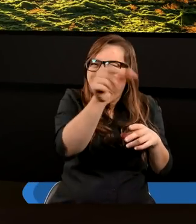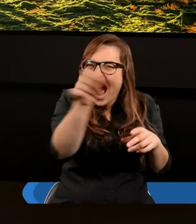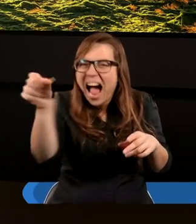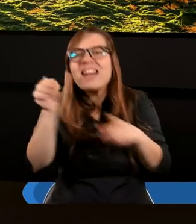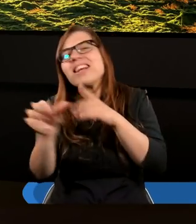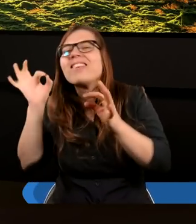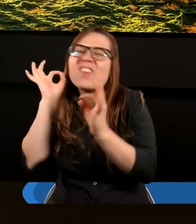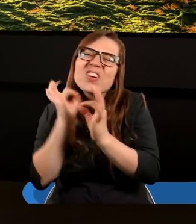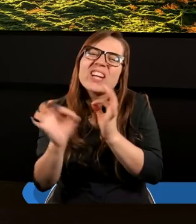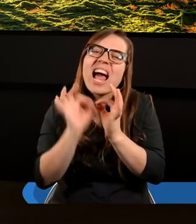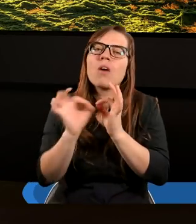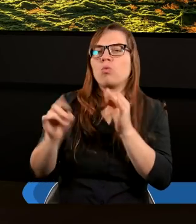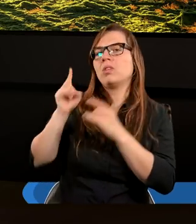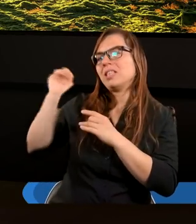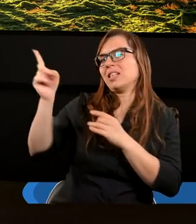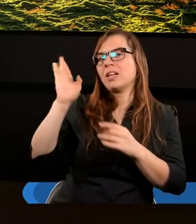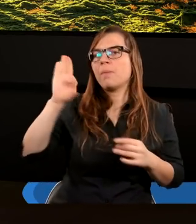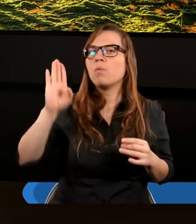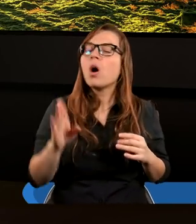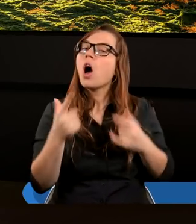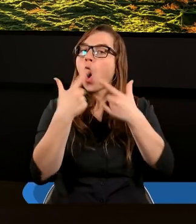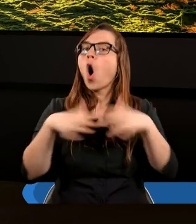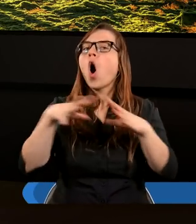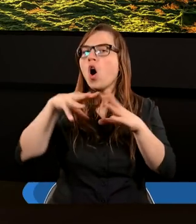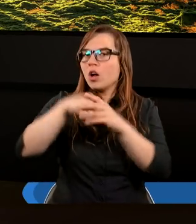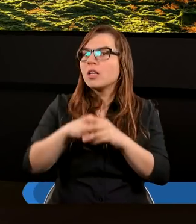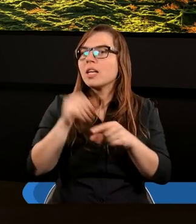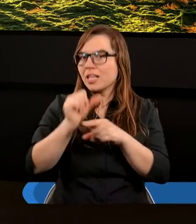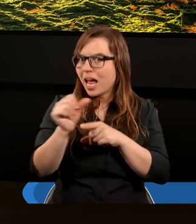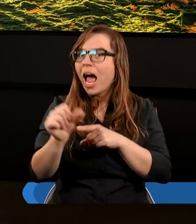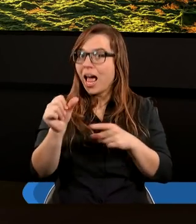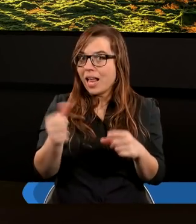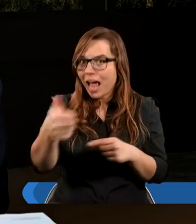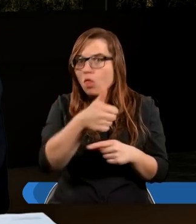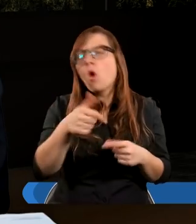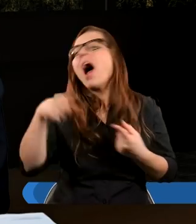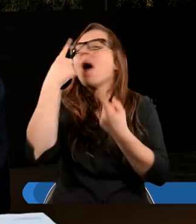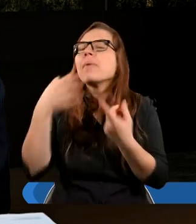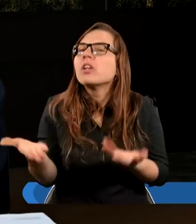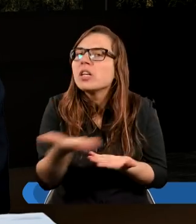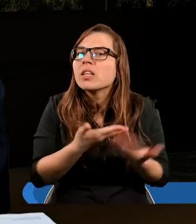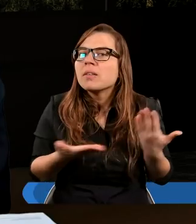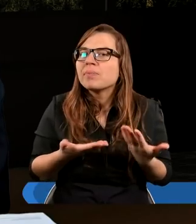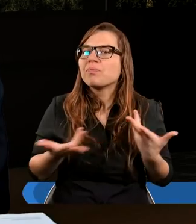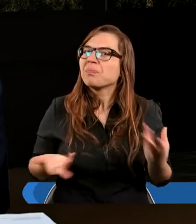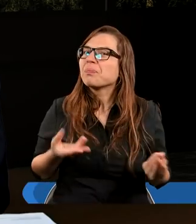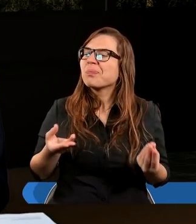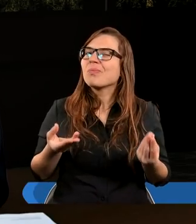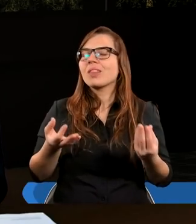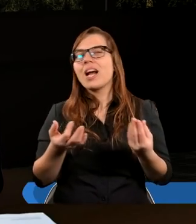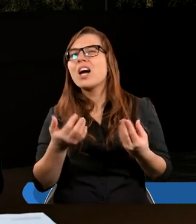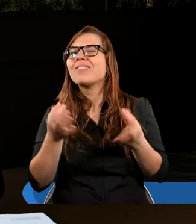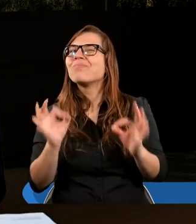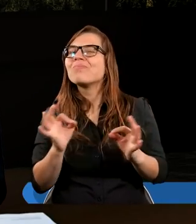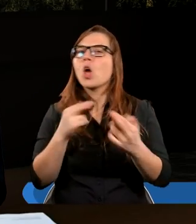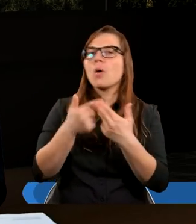A powiedzcie mi szczerze, czy w Kościele naszym istnieje jedność? Tak trudno jednoznacznie odpowiedzieć